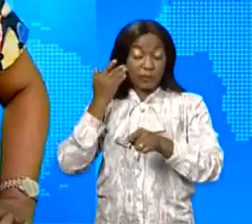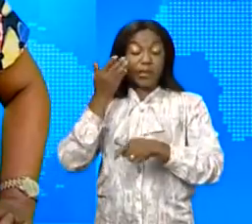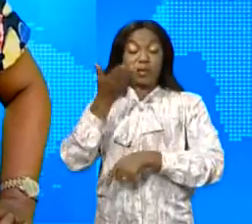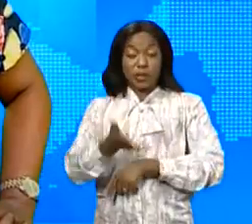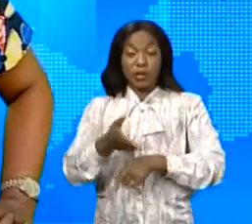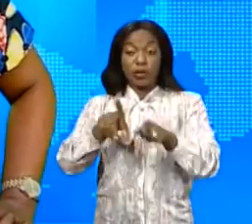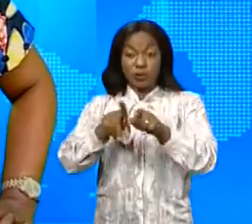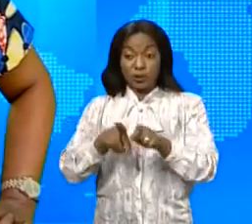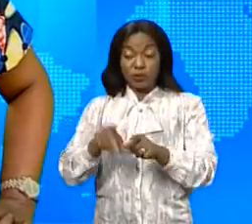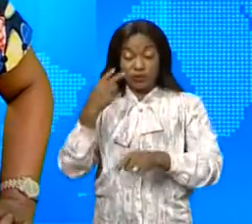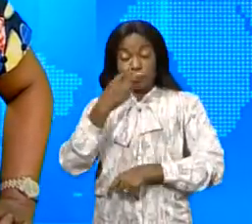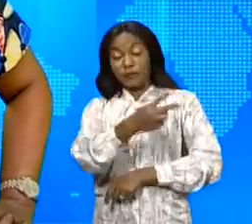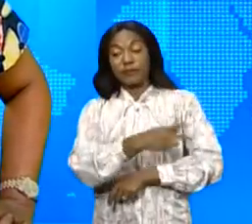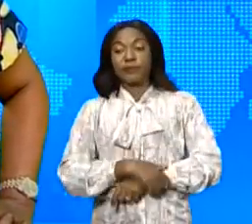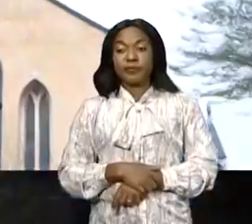civile du chef de l'État.